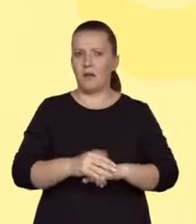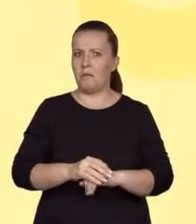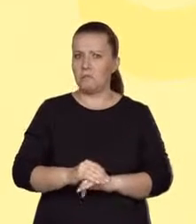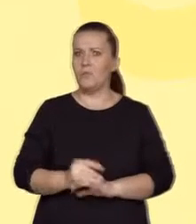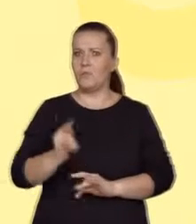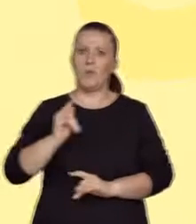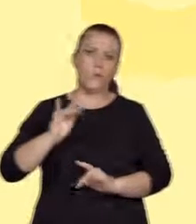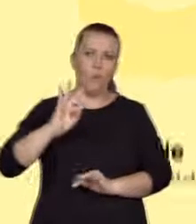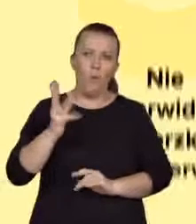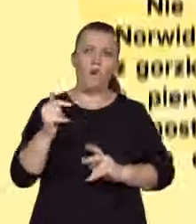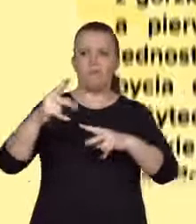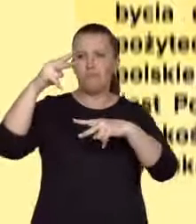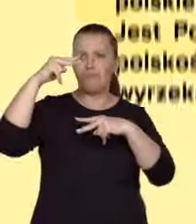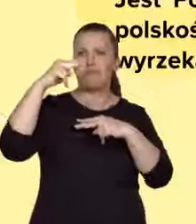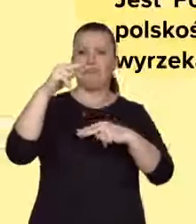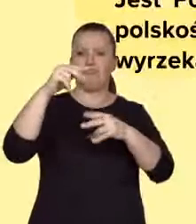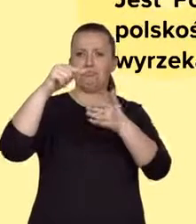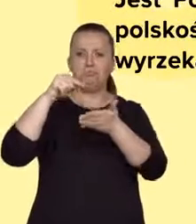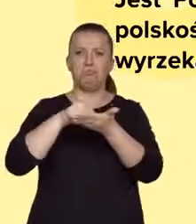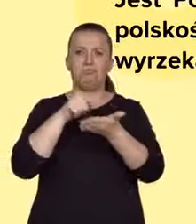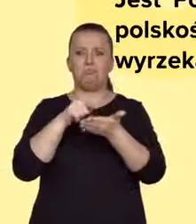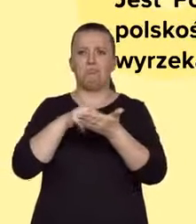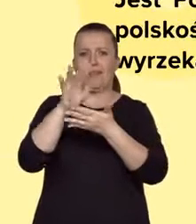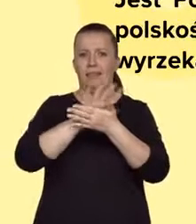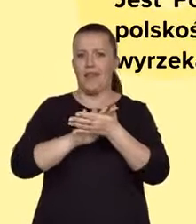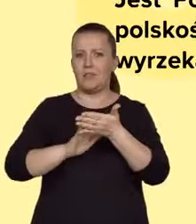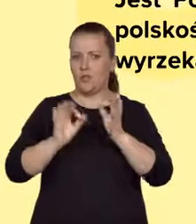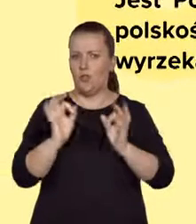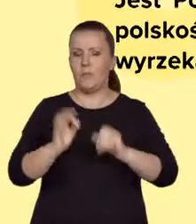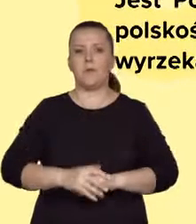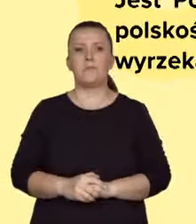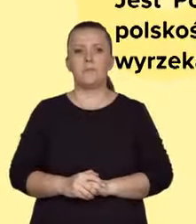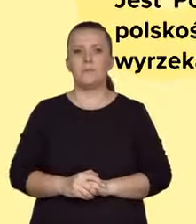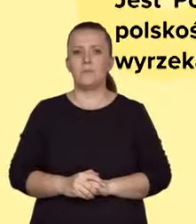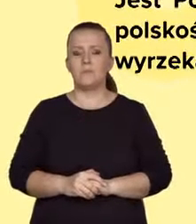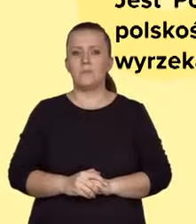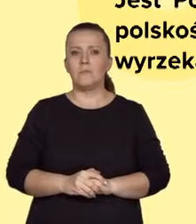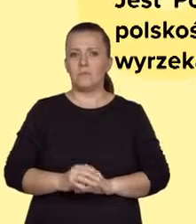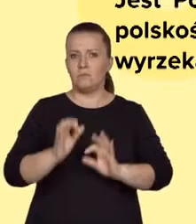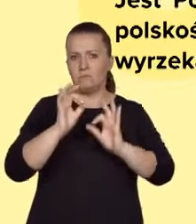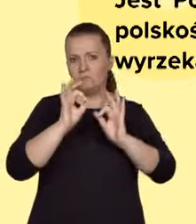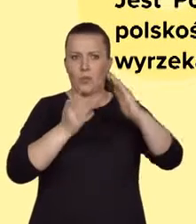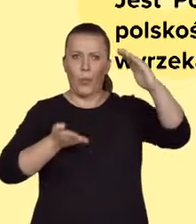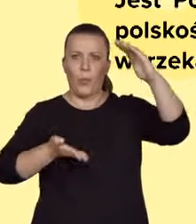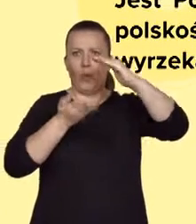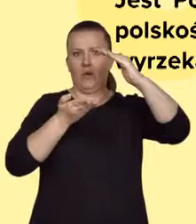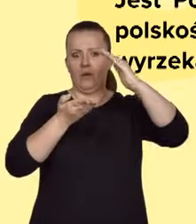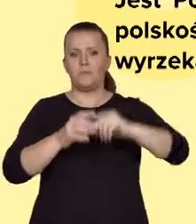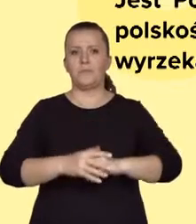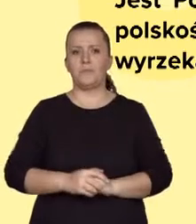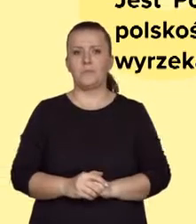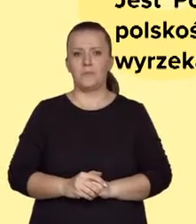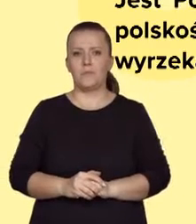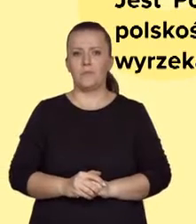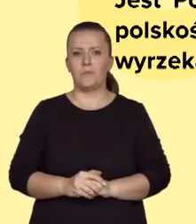udana, krótka rozprawa historyczno-literacka, bardzo zwarta, stanowiąca fragment większej